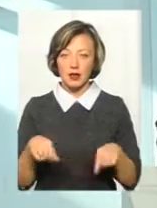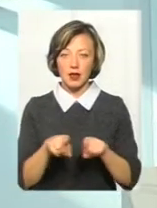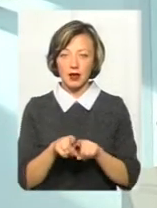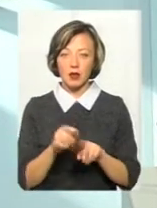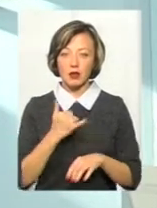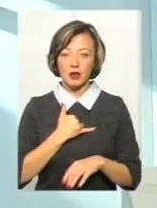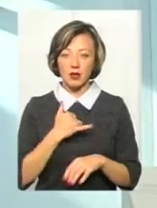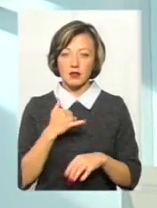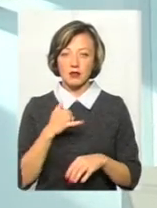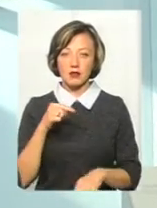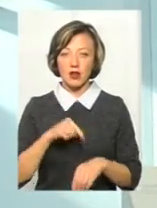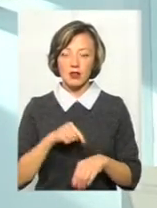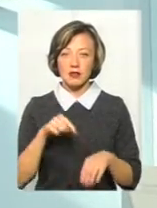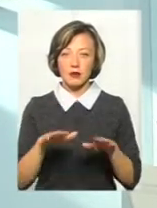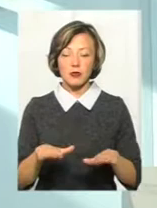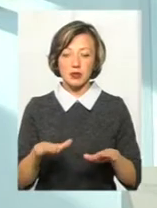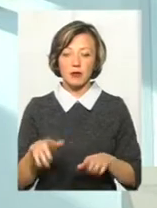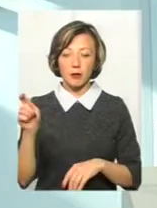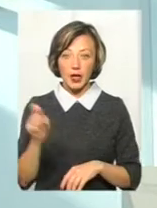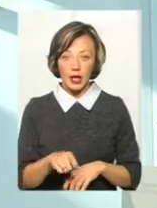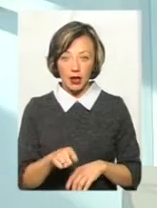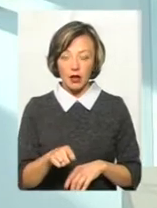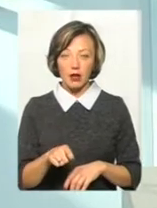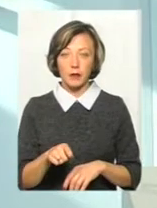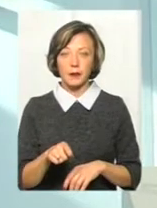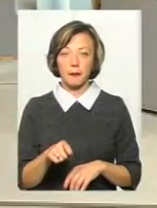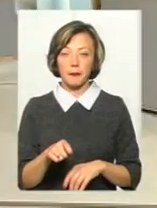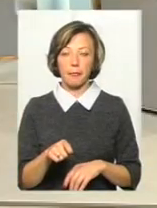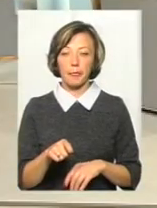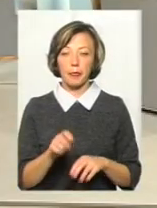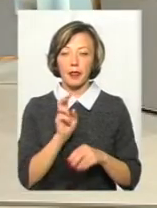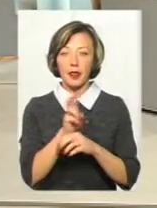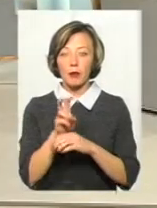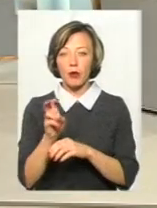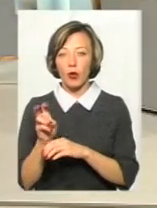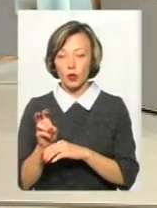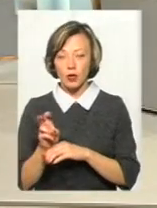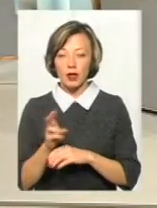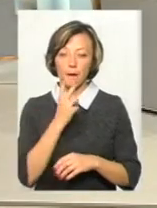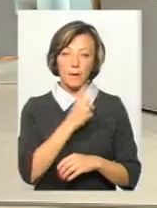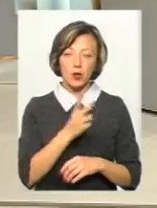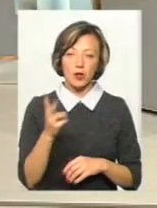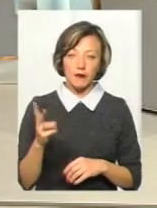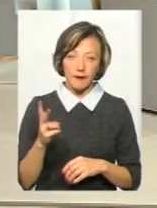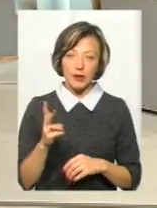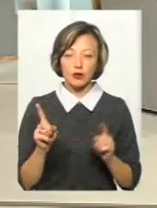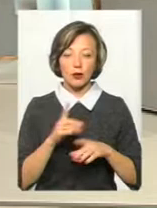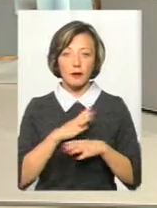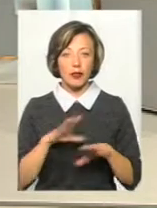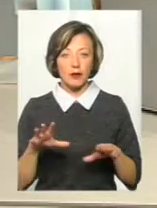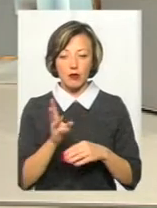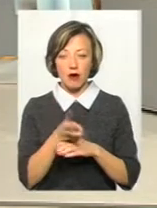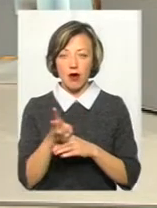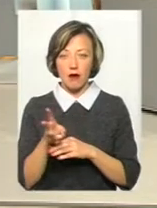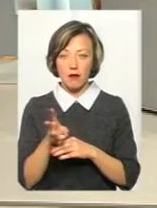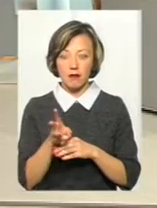в нас виразливі місця. Вони приїхали, походили, подивилися, щоб не було камер